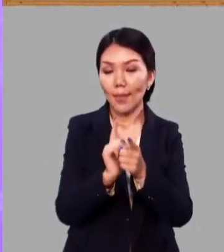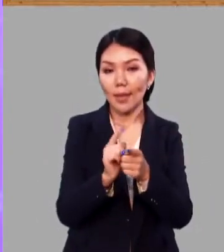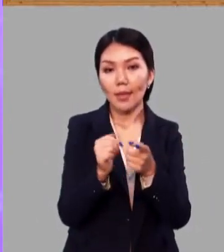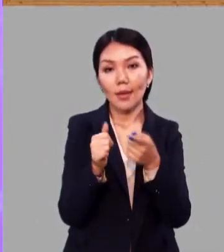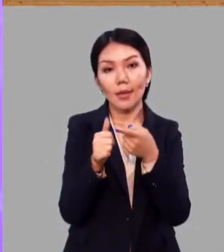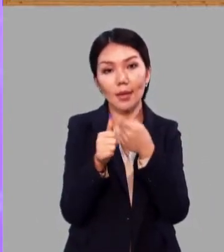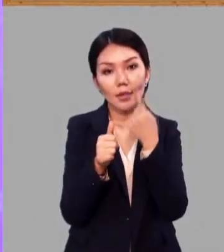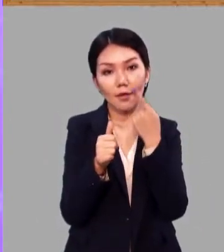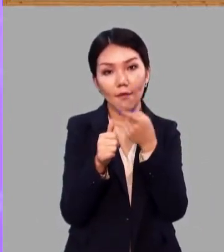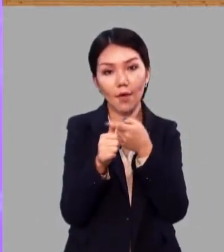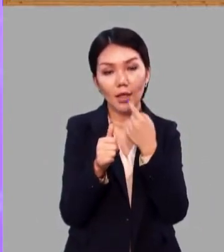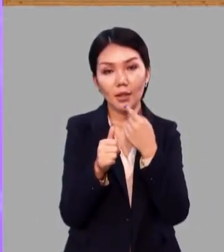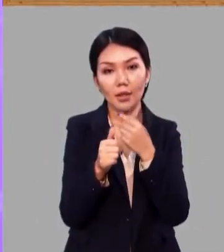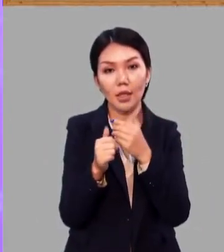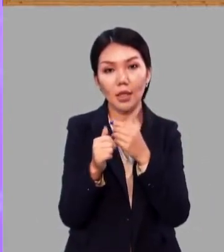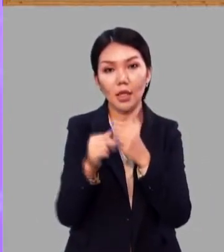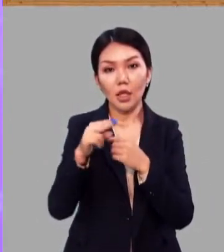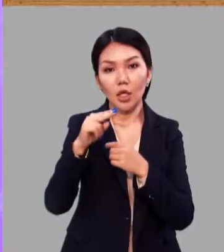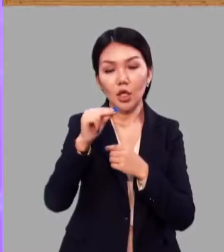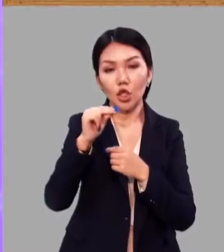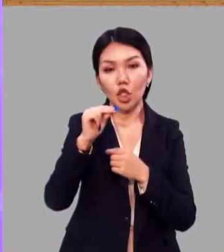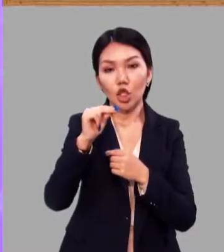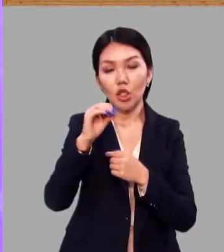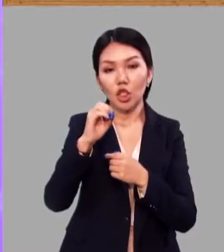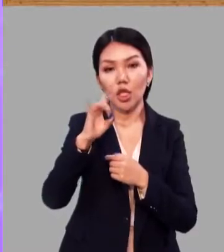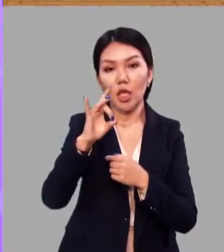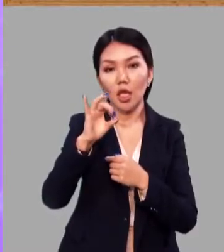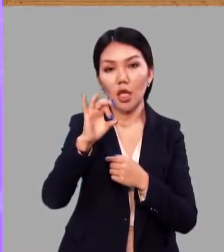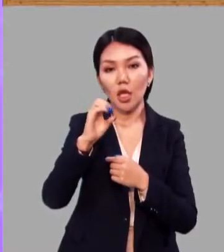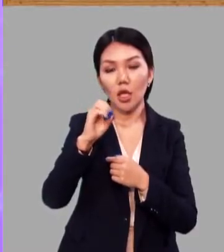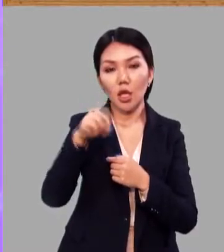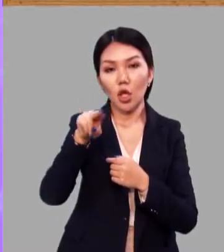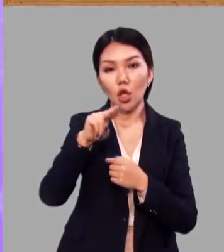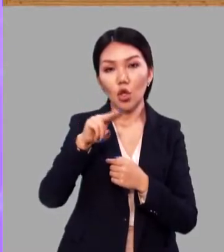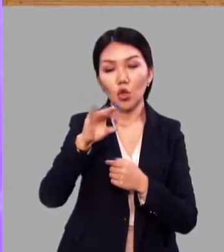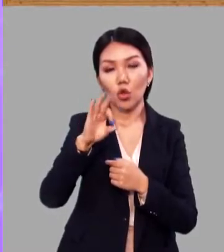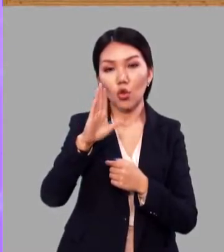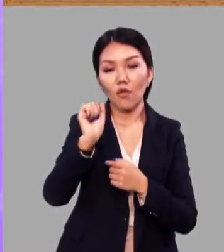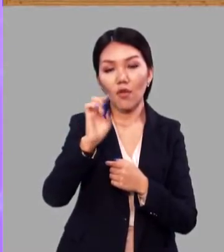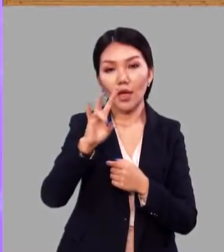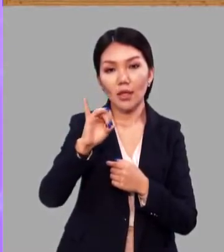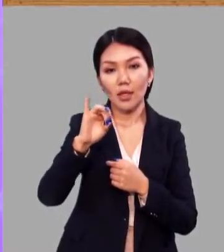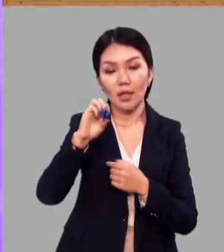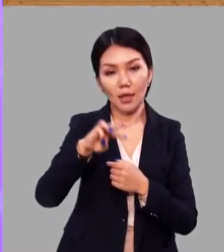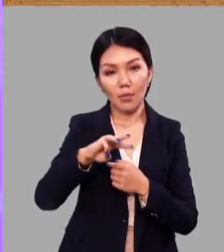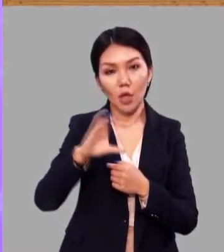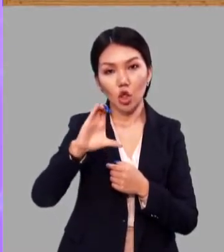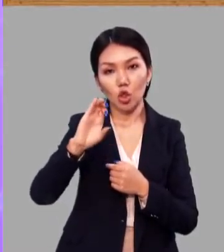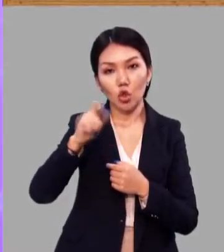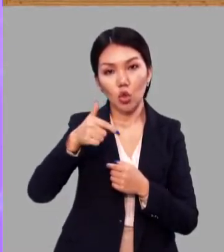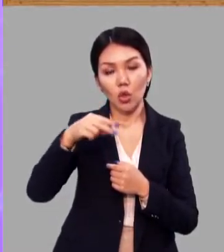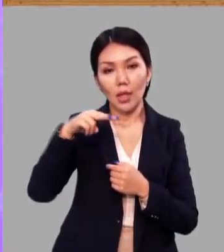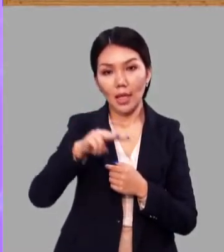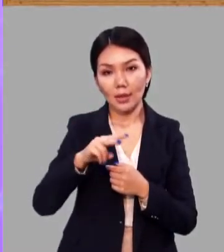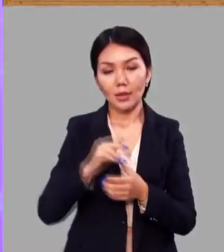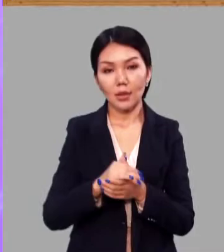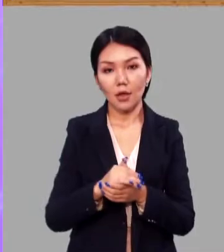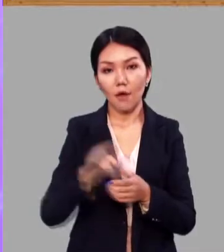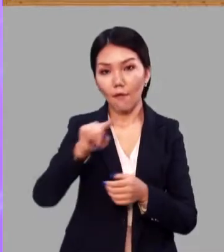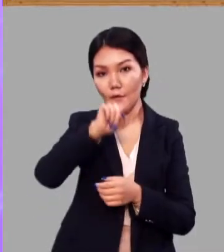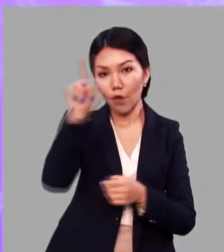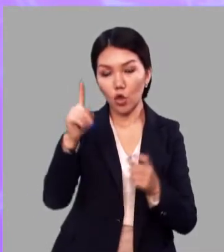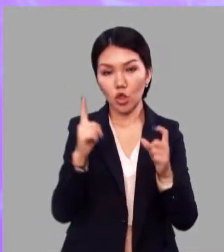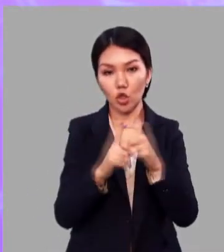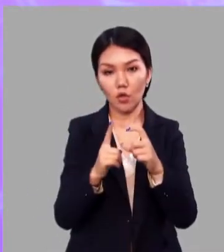замена называется чередованием согласных в корне слова. В данных